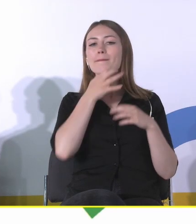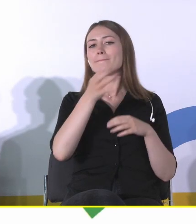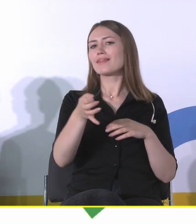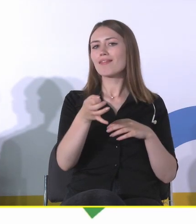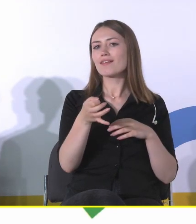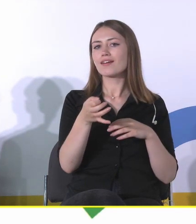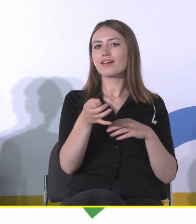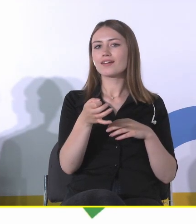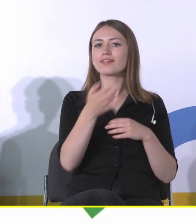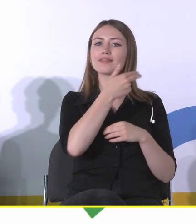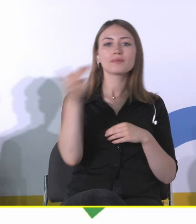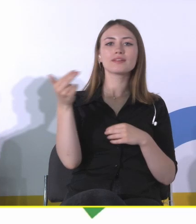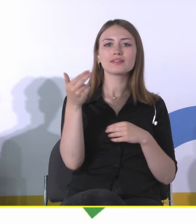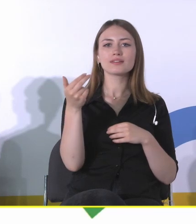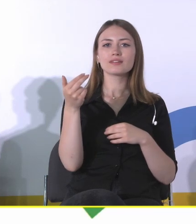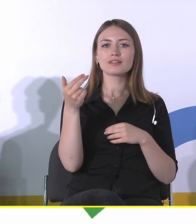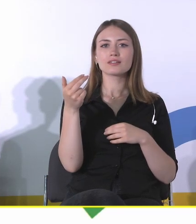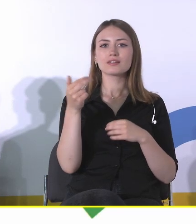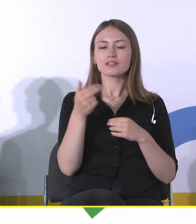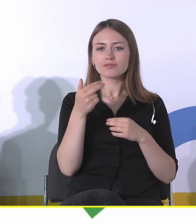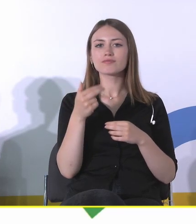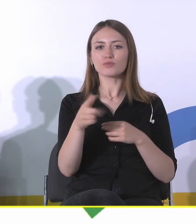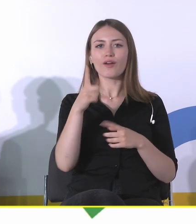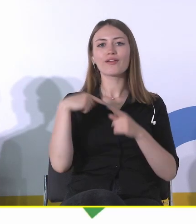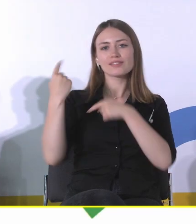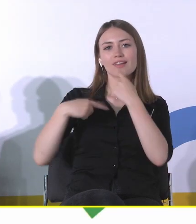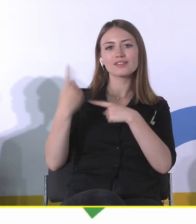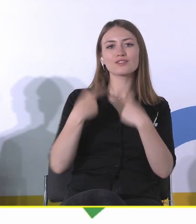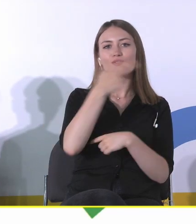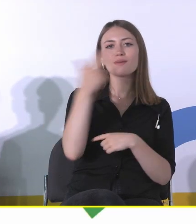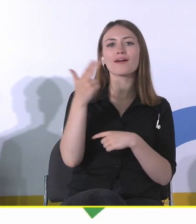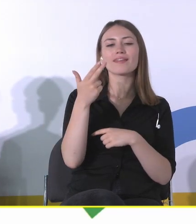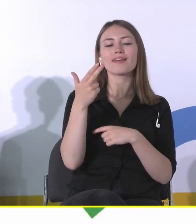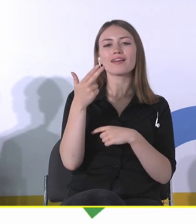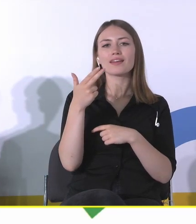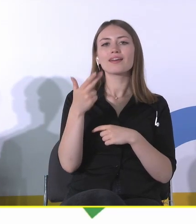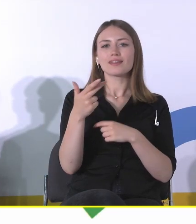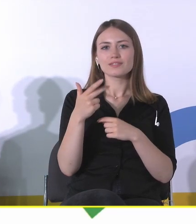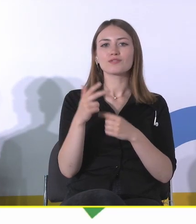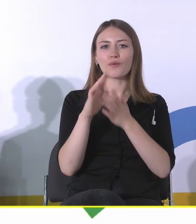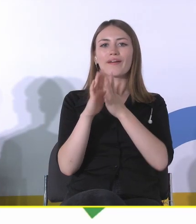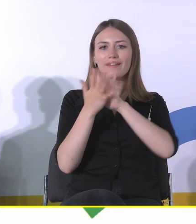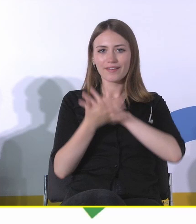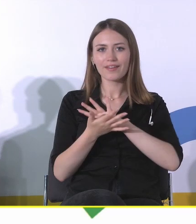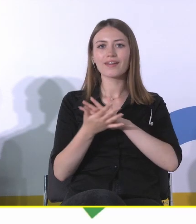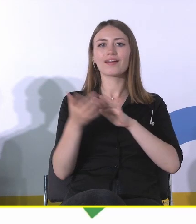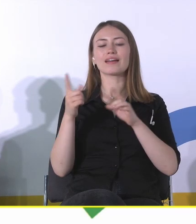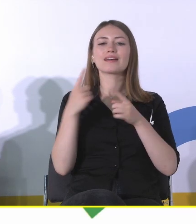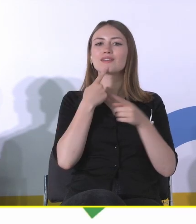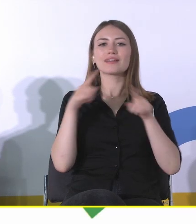rangę dziedzictwa w kontekście rezyliencji i pewnego podejścia, no niestety ja tutaj mam